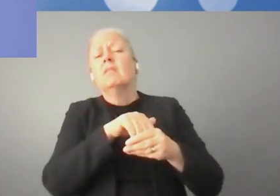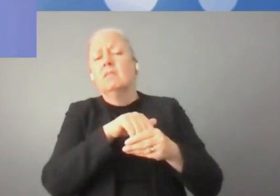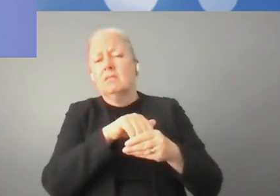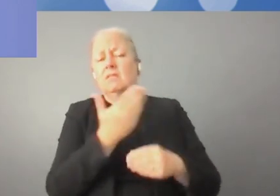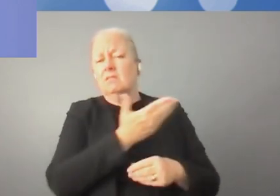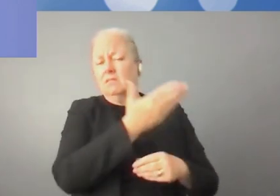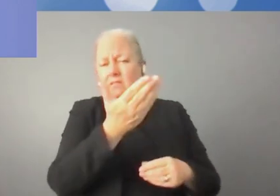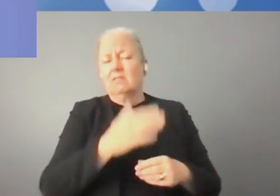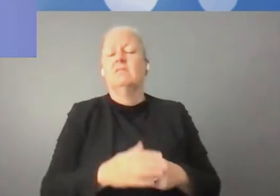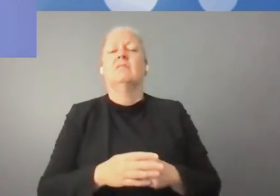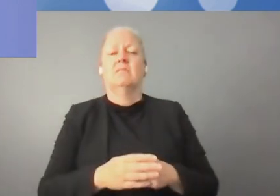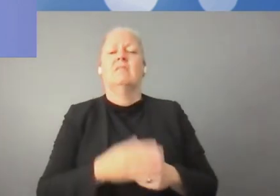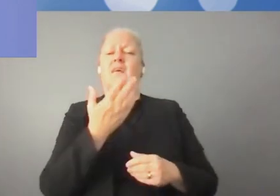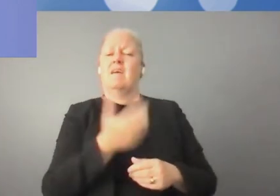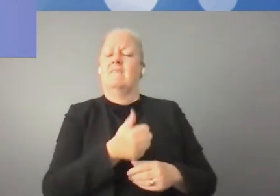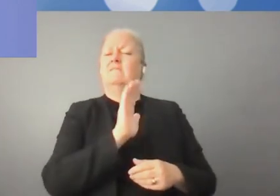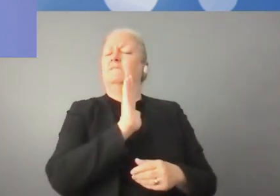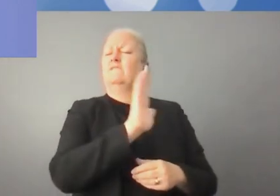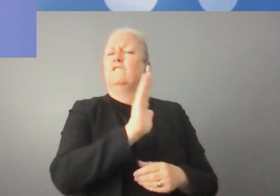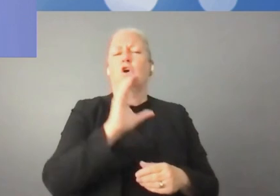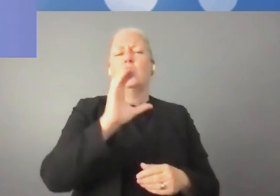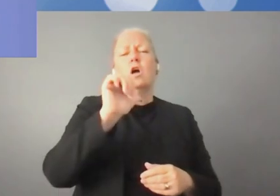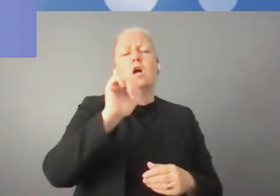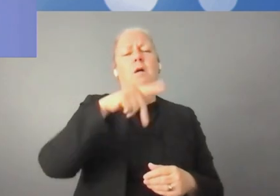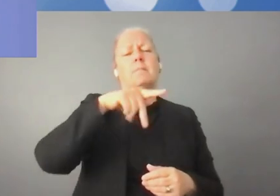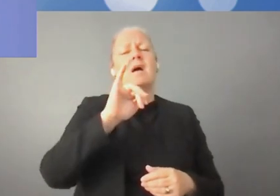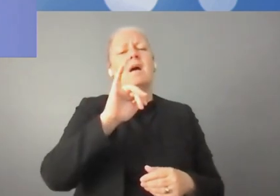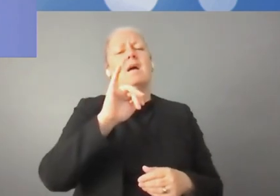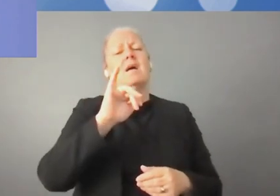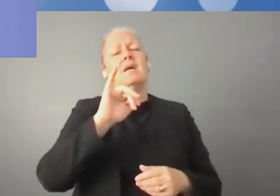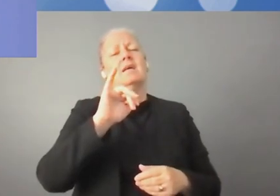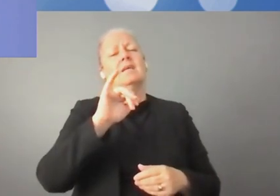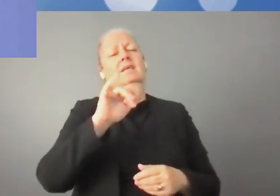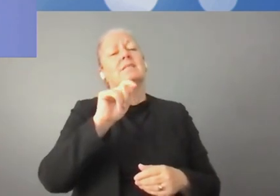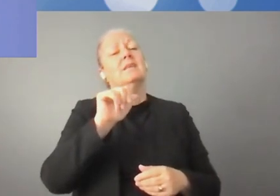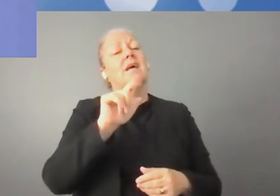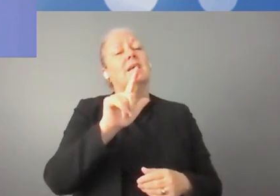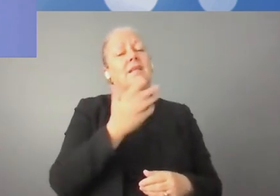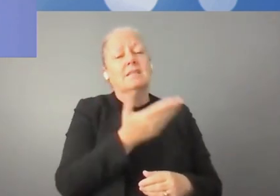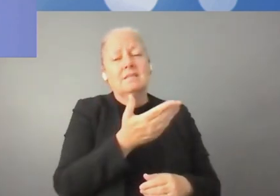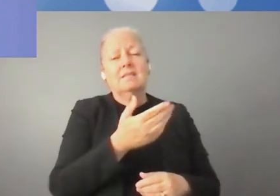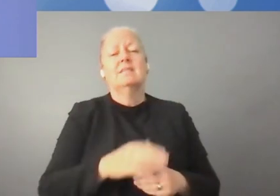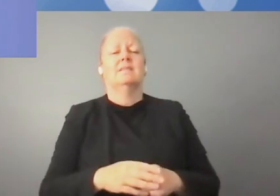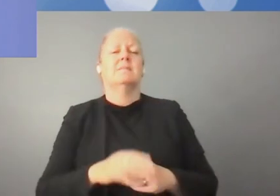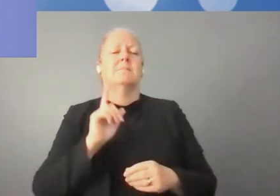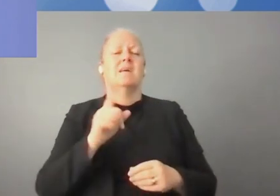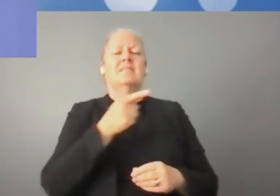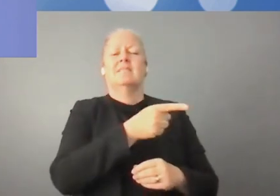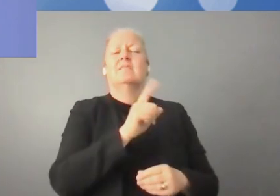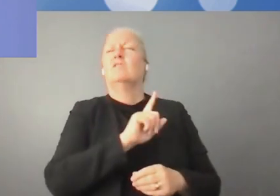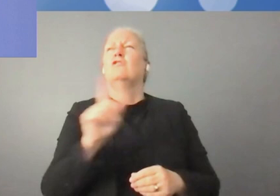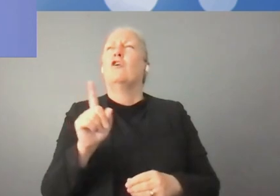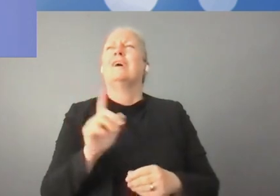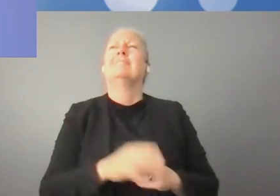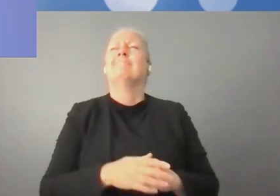faire venir des professionnels. C'est un métier très spécial, le capital risque, qui demande des experts. Mais on peut caper, financer, co